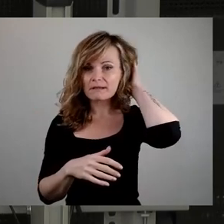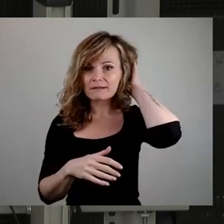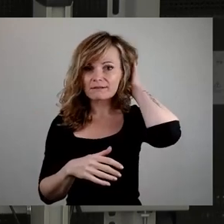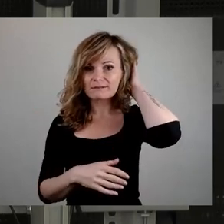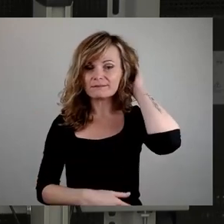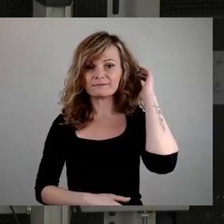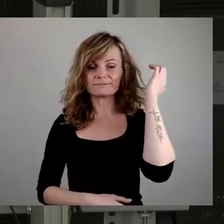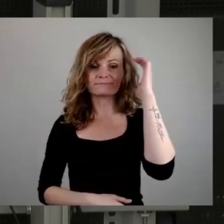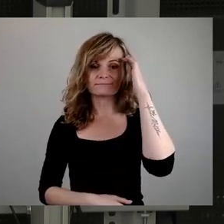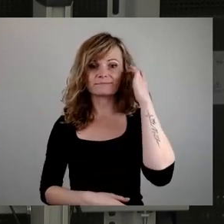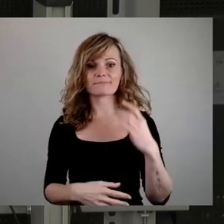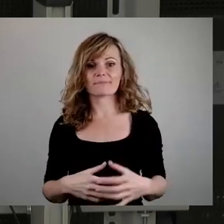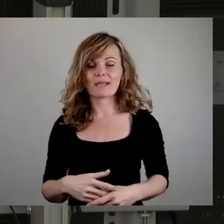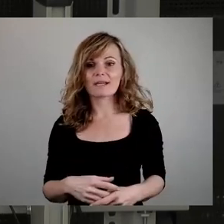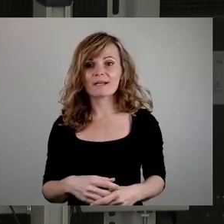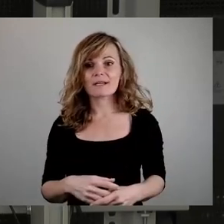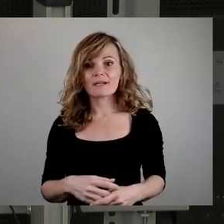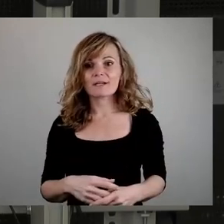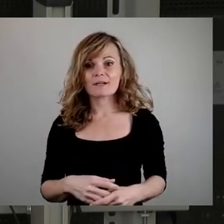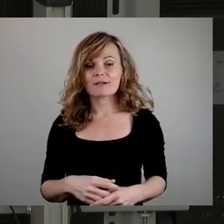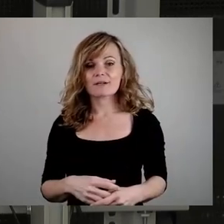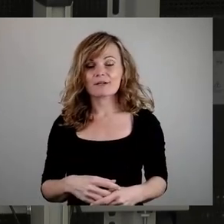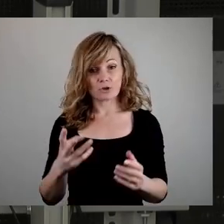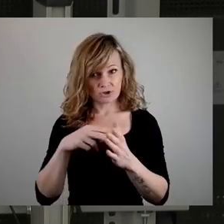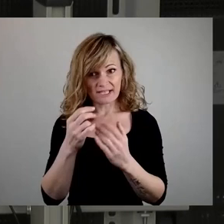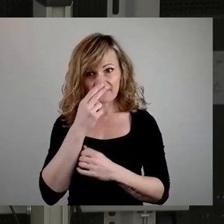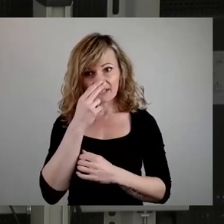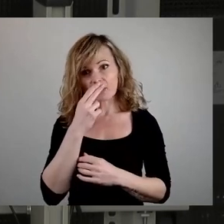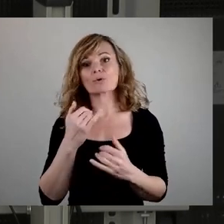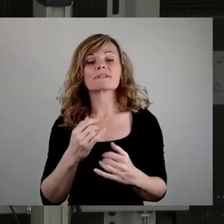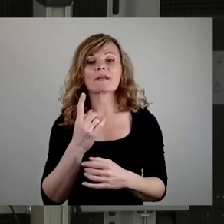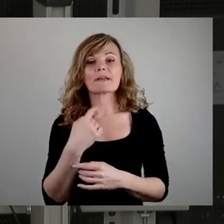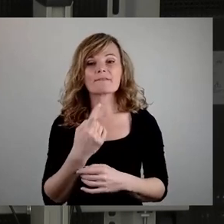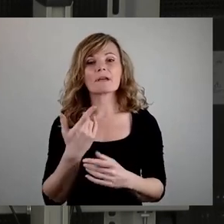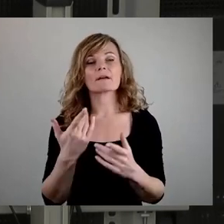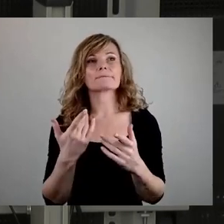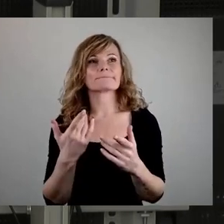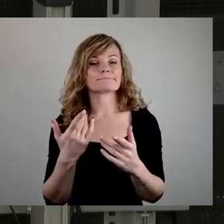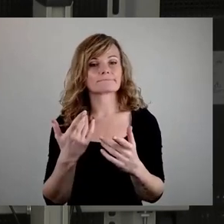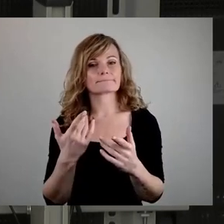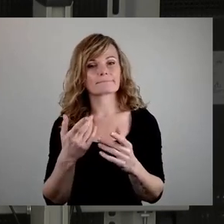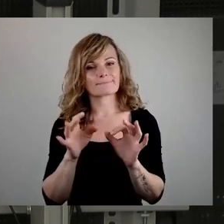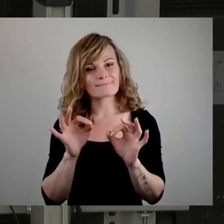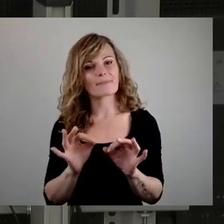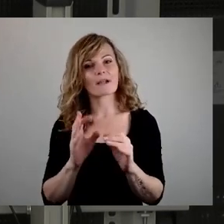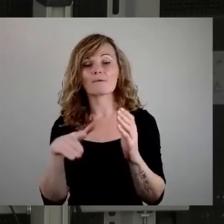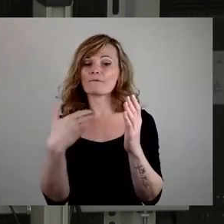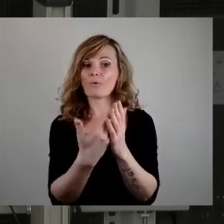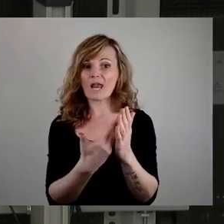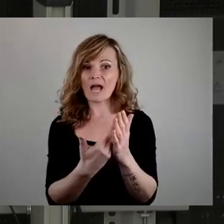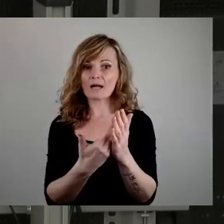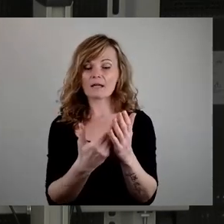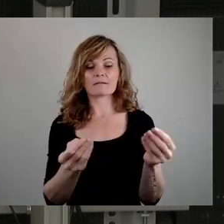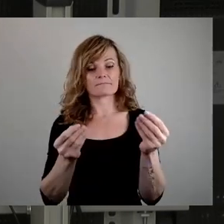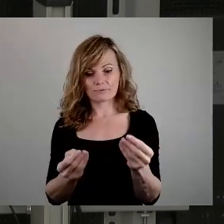Was ist der Stand? Also wie gesagt, wir diskutieren das ja dann vertiefter wirklich anhand der Vorlage und dann auch